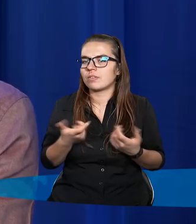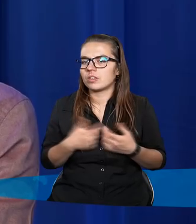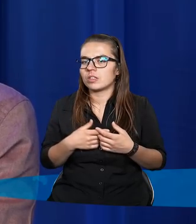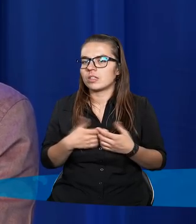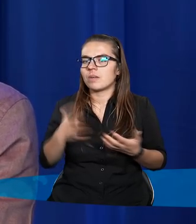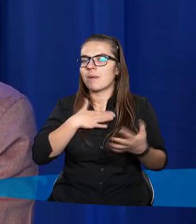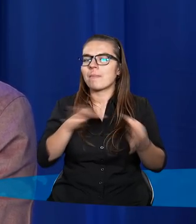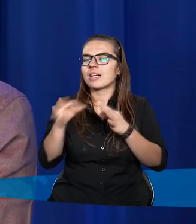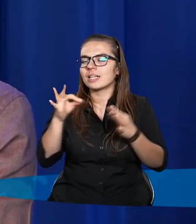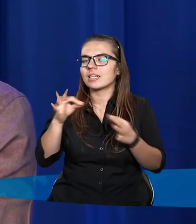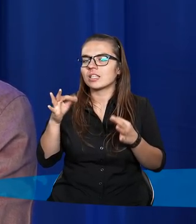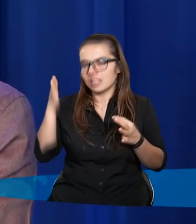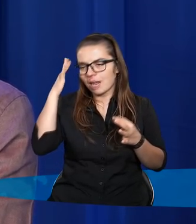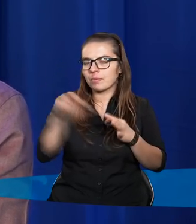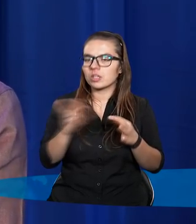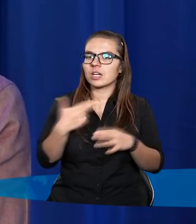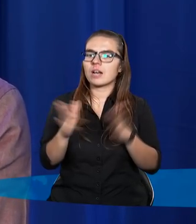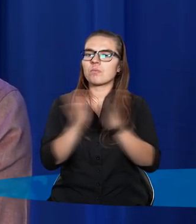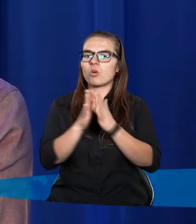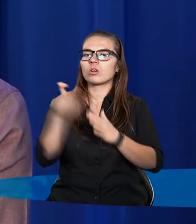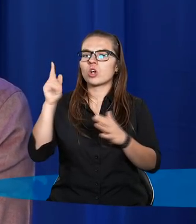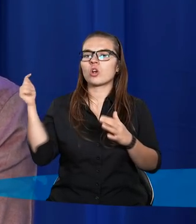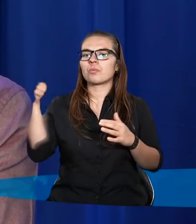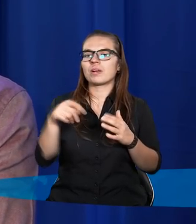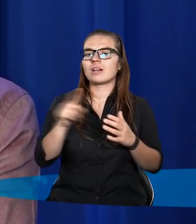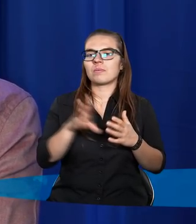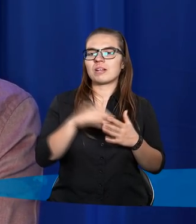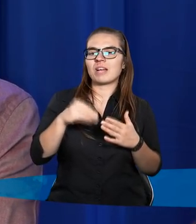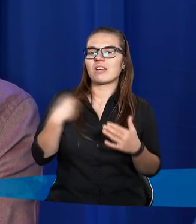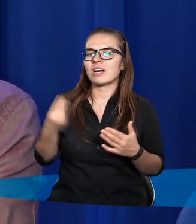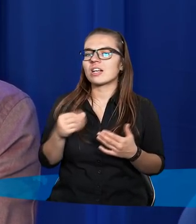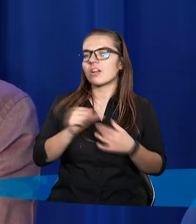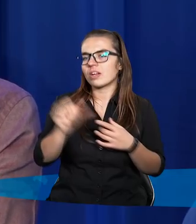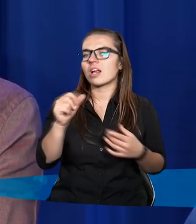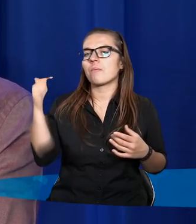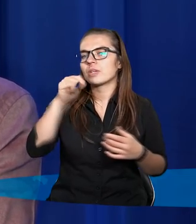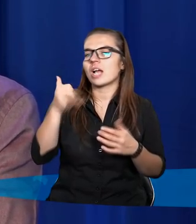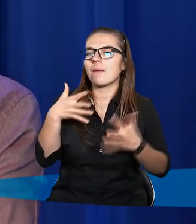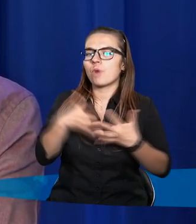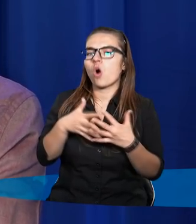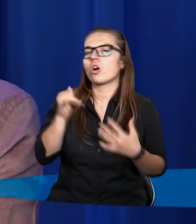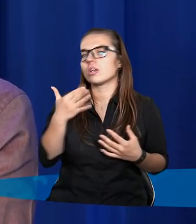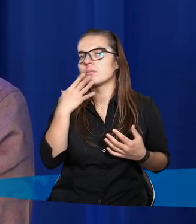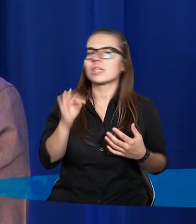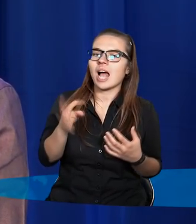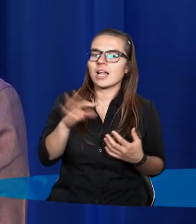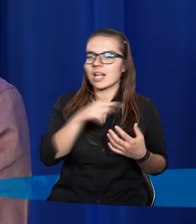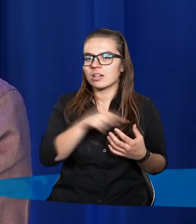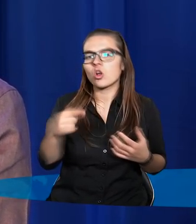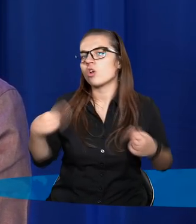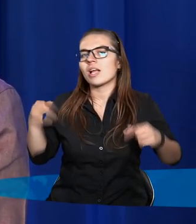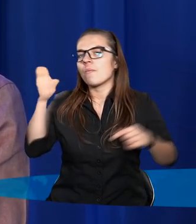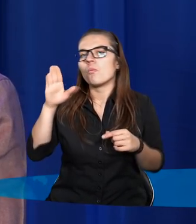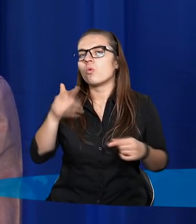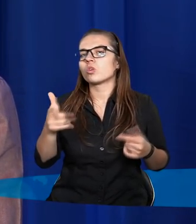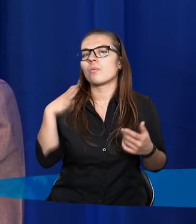Znamy historię, kiedy modlimy się, ktoś przychodzi w Biblii, jest wiele takich momentów, przychodzi jakiś prorok i mówi, tak, a tak, powiedział Pan